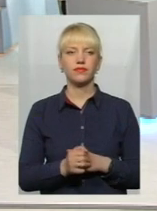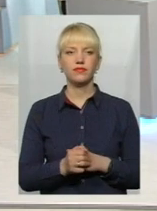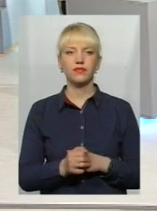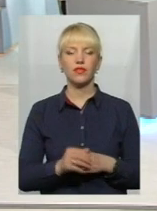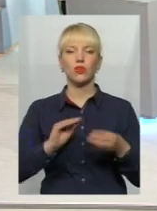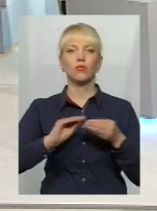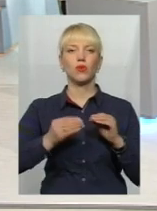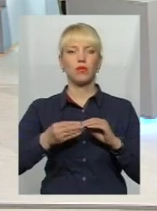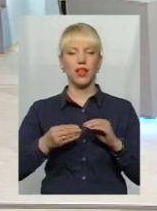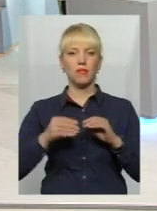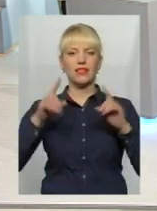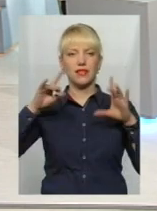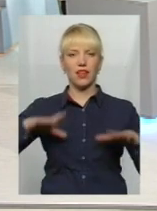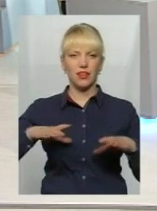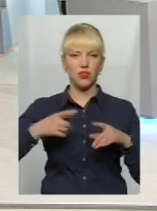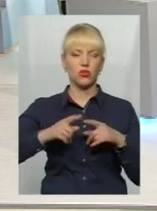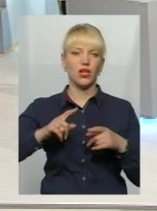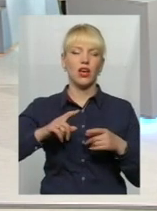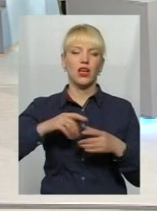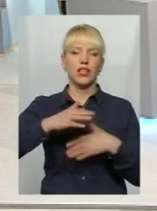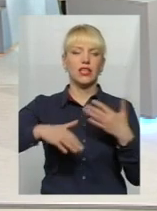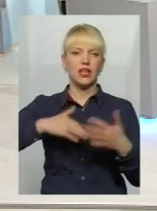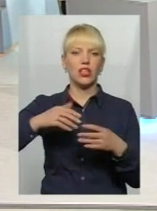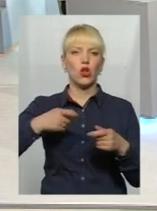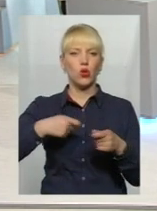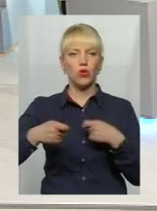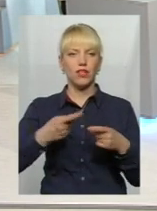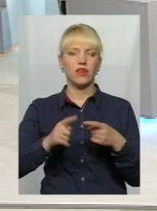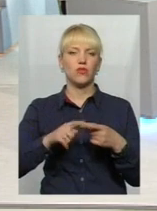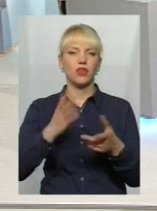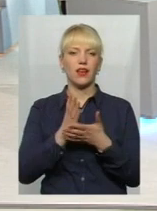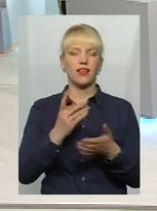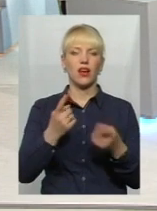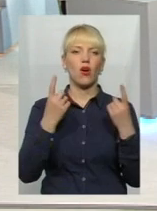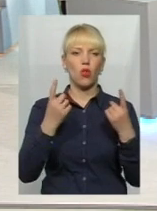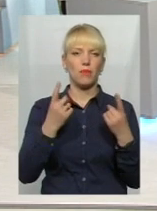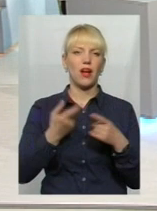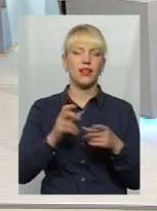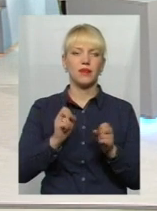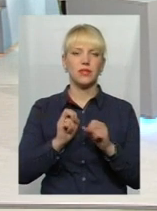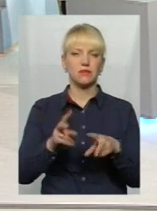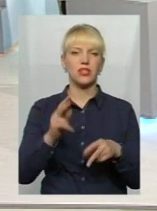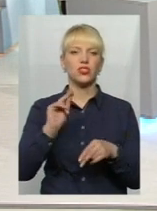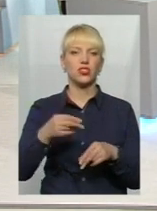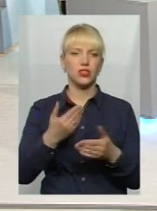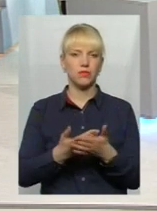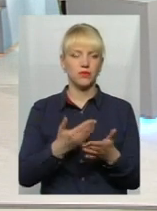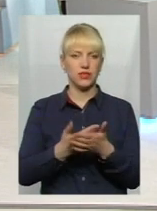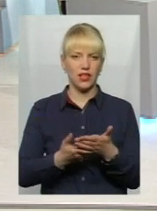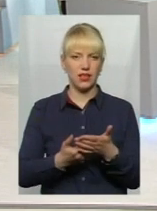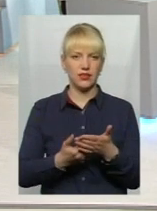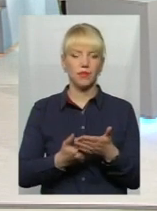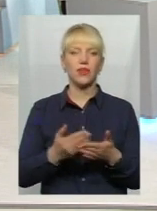Проблема стихійної торгівлі, вона є більш глобальна і більш така небезпечна, чи не здається, на перший погляд.